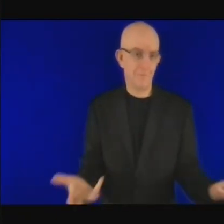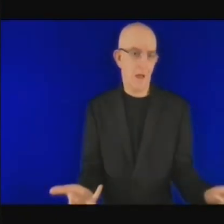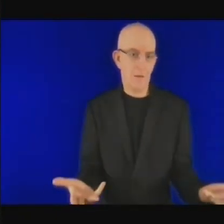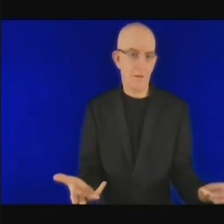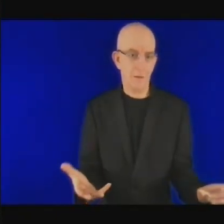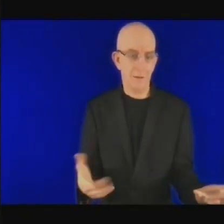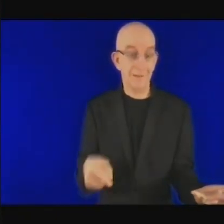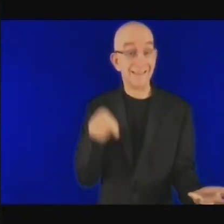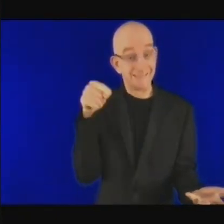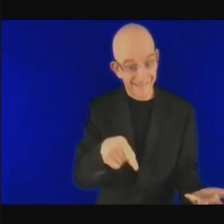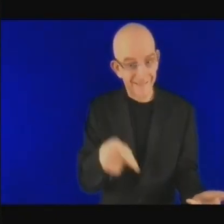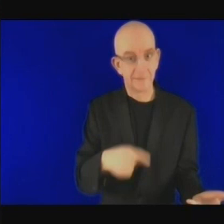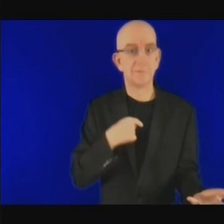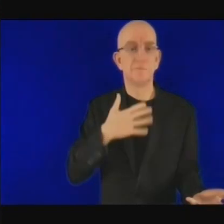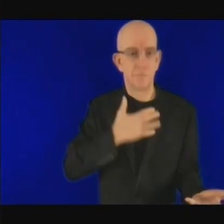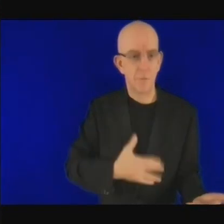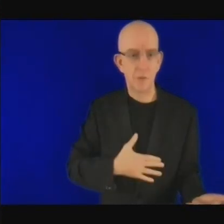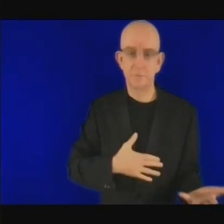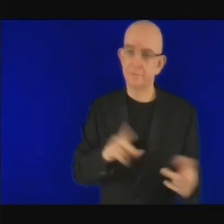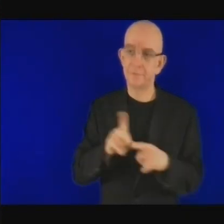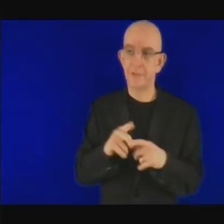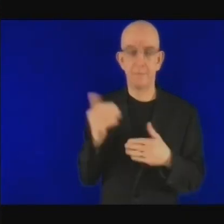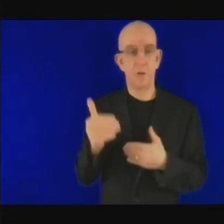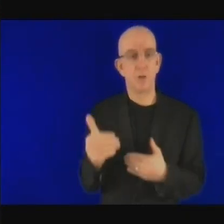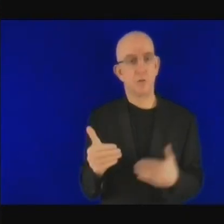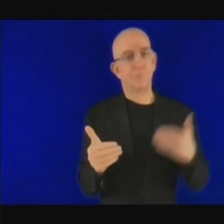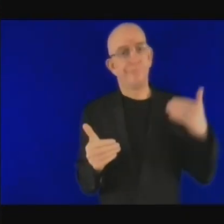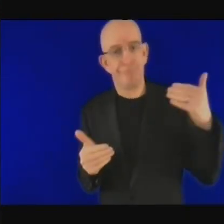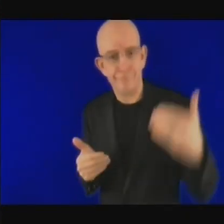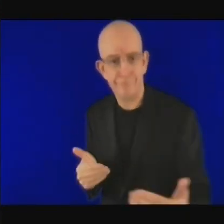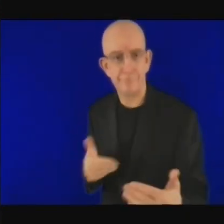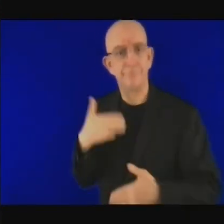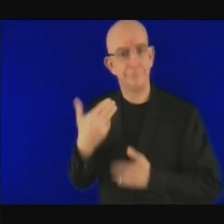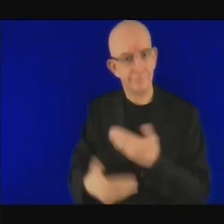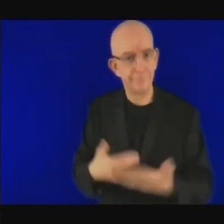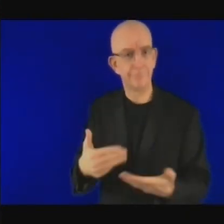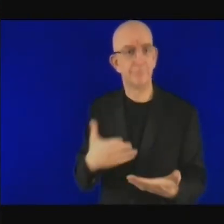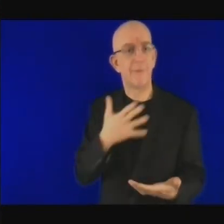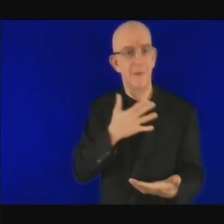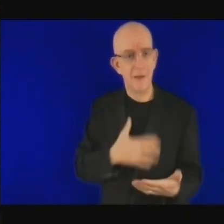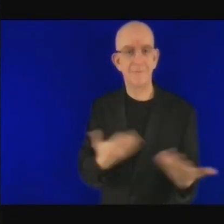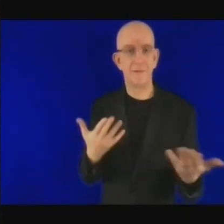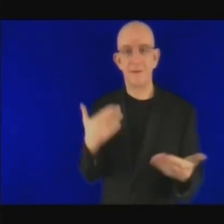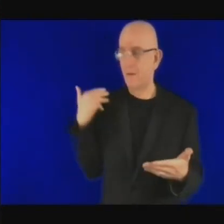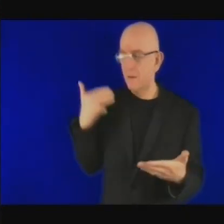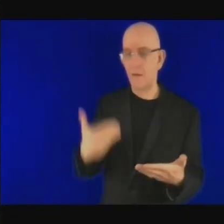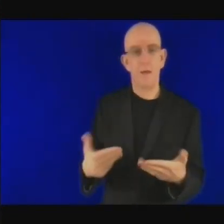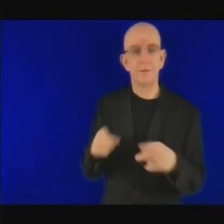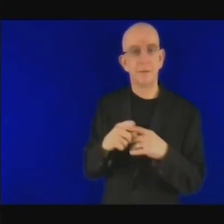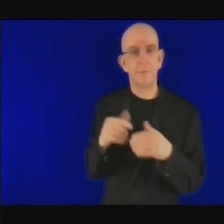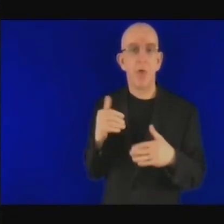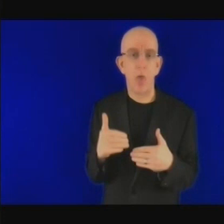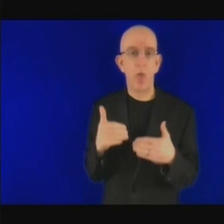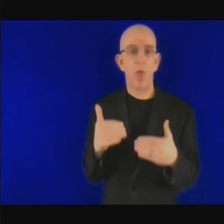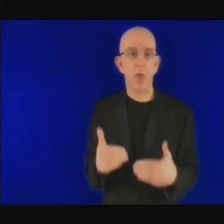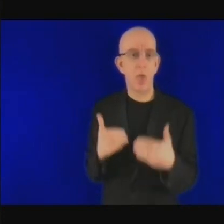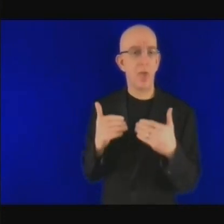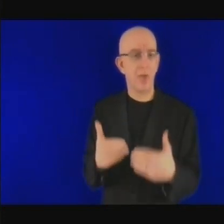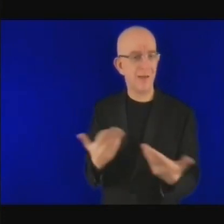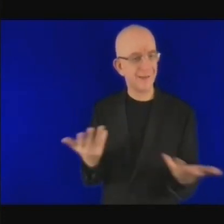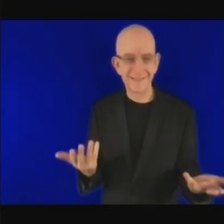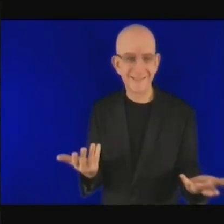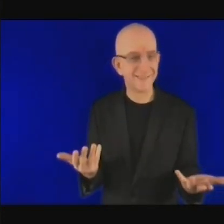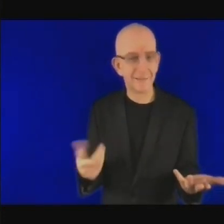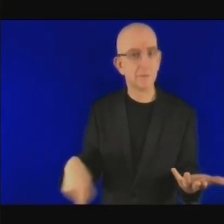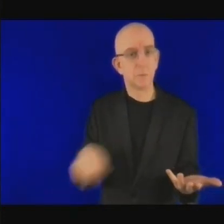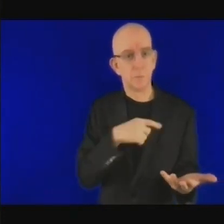disons nous voulons encourager le secteur des énergies renouvelables et là mettons en place des mesures d'incitation claires pour tous pour le